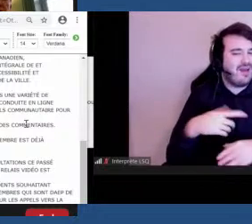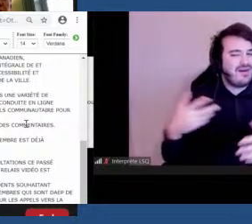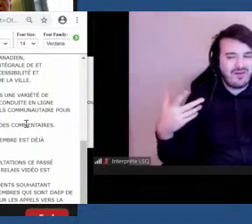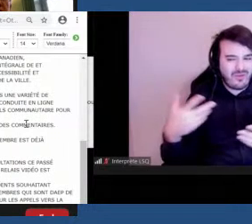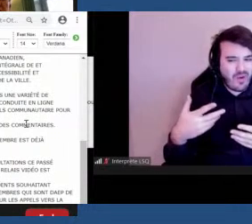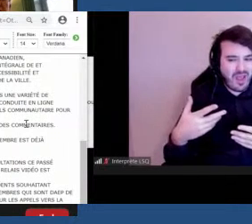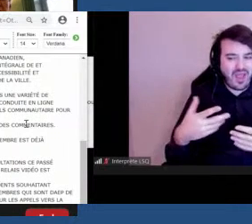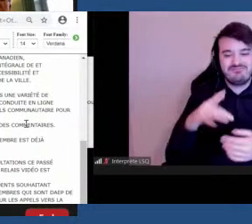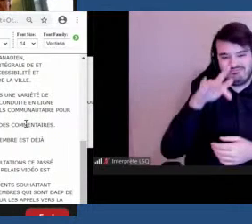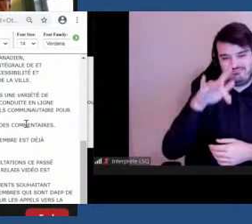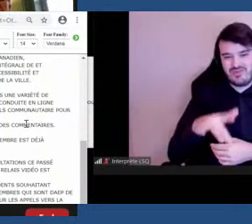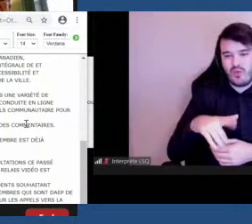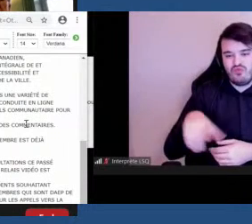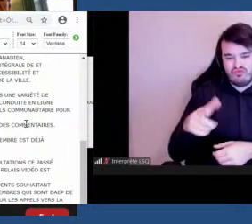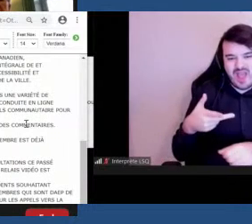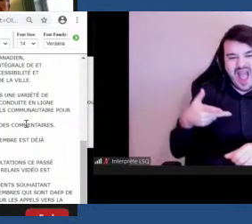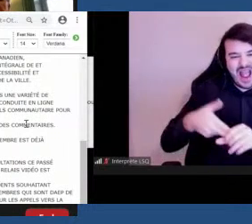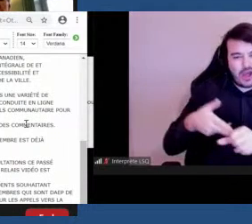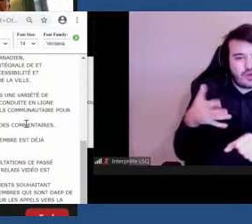grâce à l'engagement.